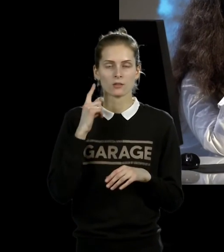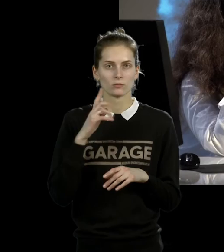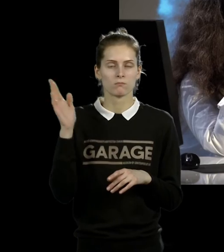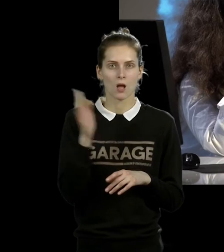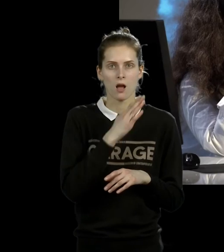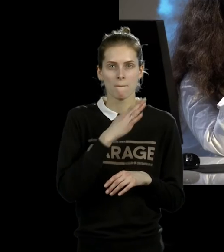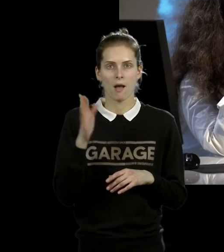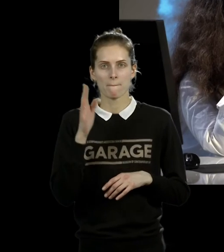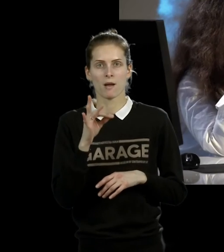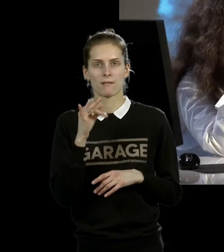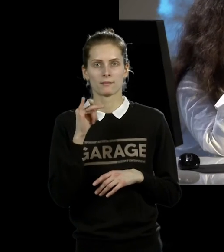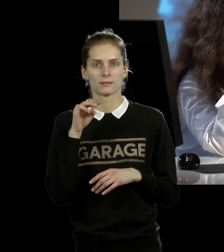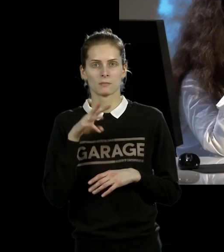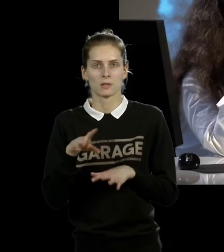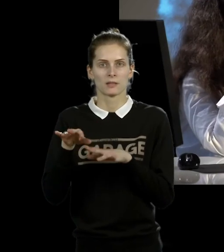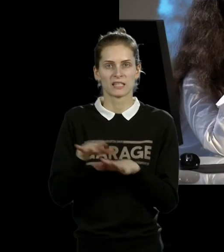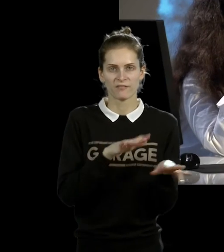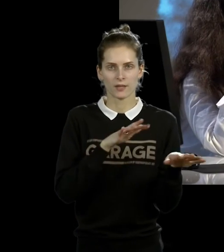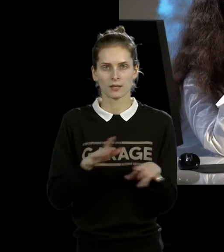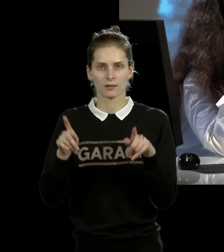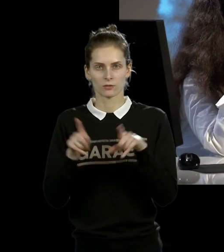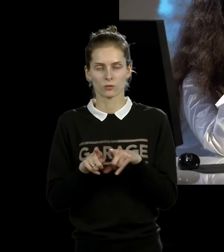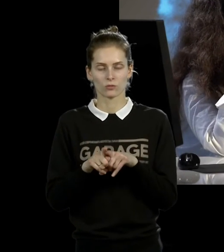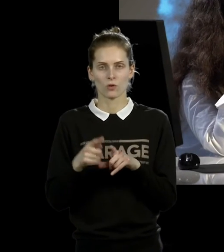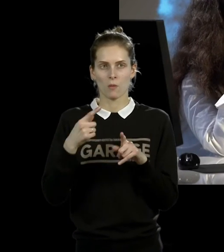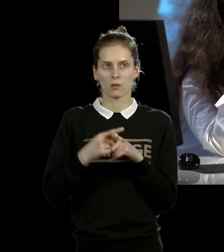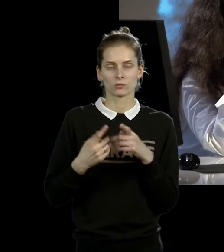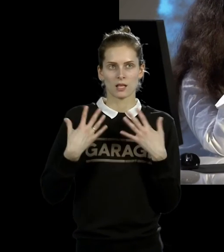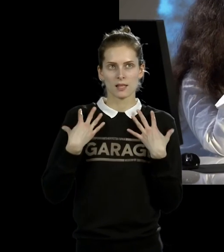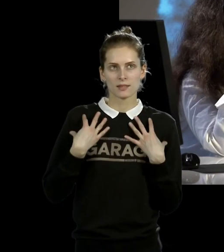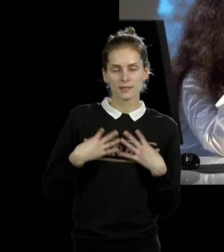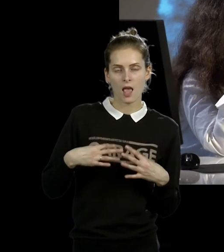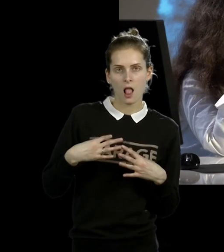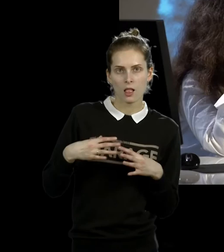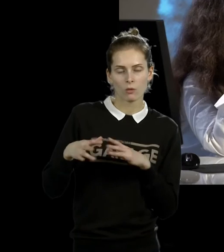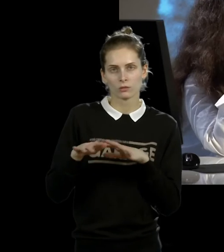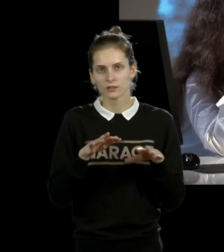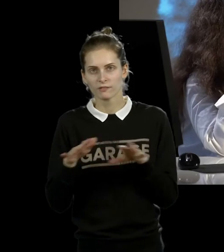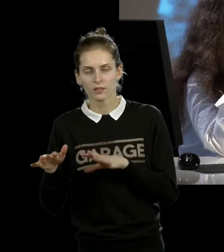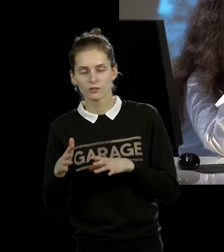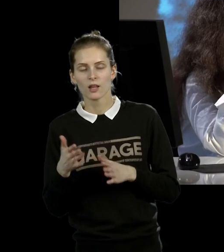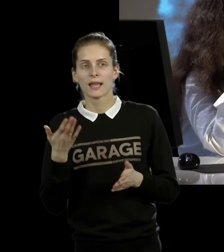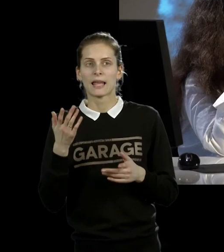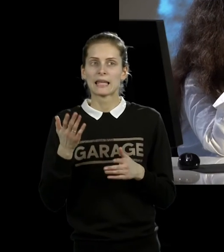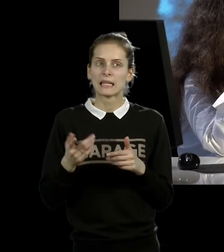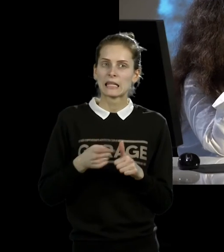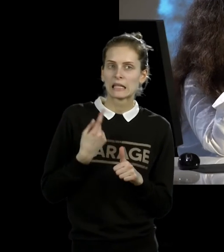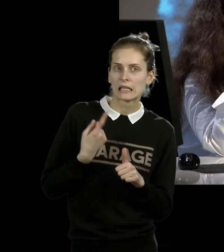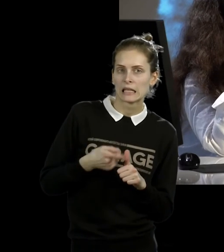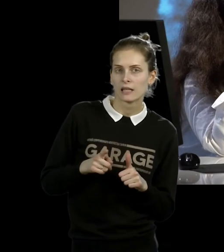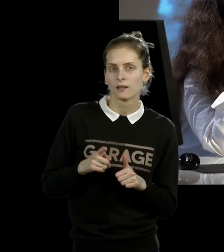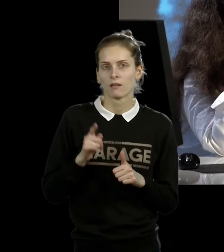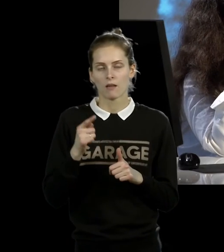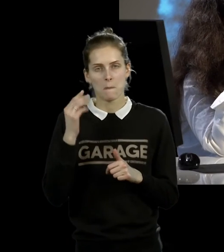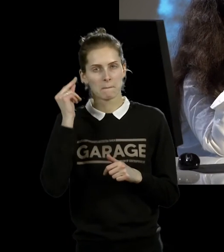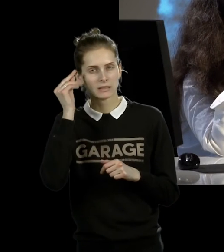начинаешь делать это по инерции тела, либо ты начинаешь делать это по инерции психологической. И вот этот очень